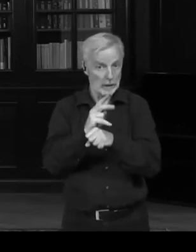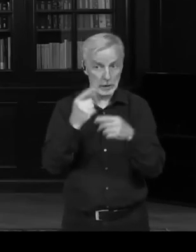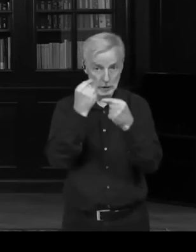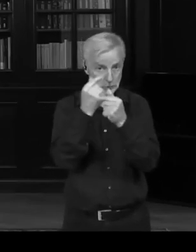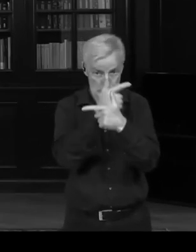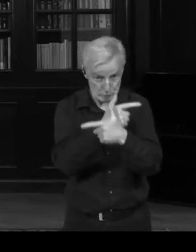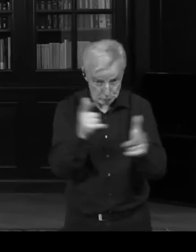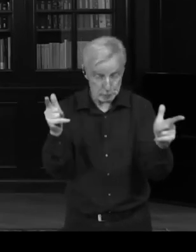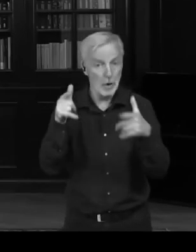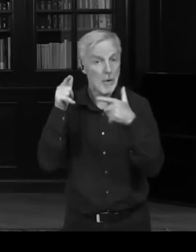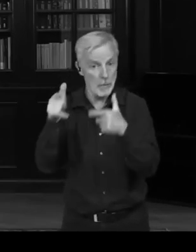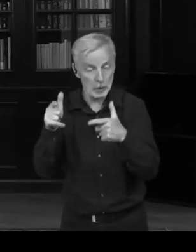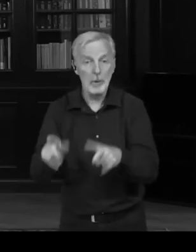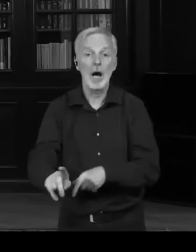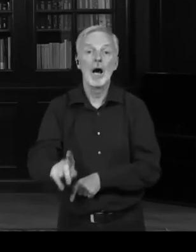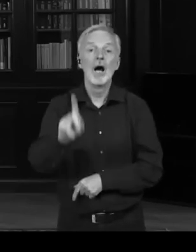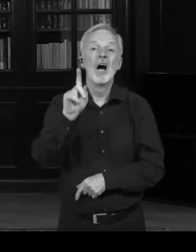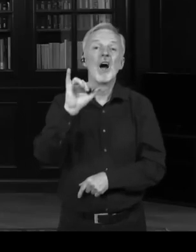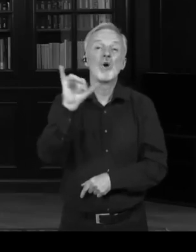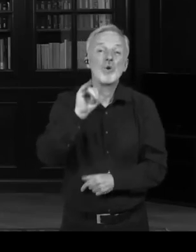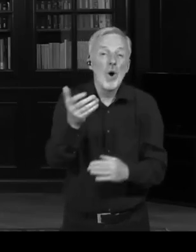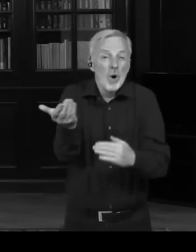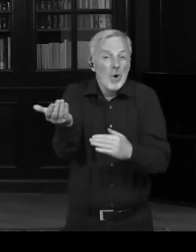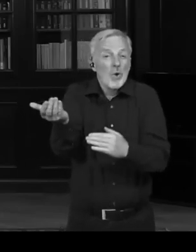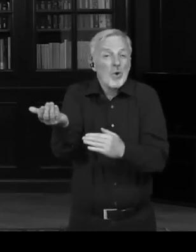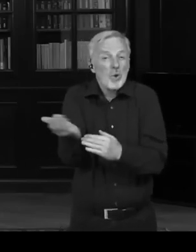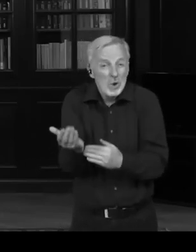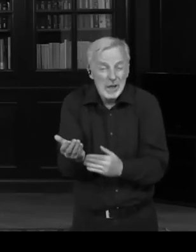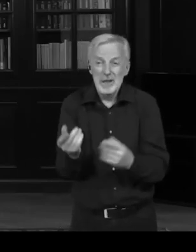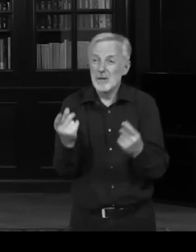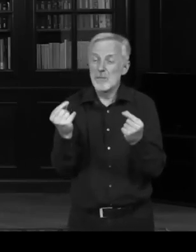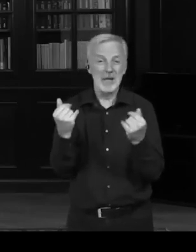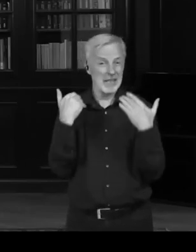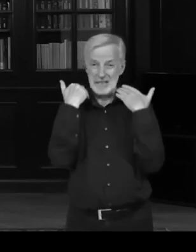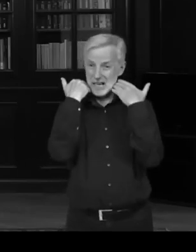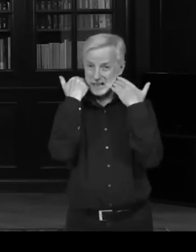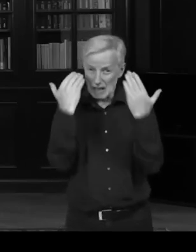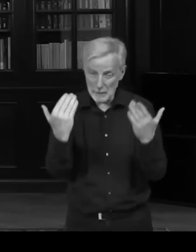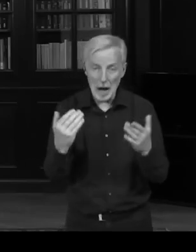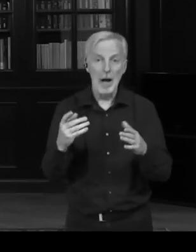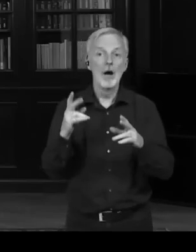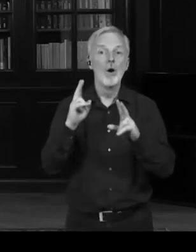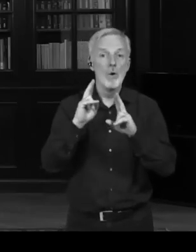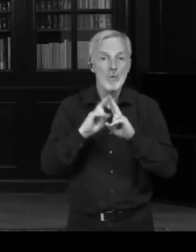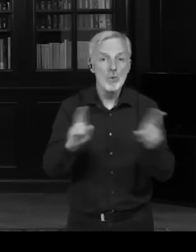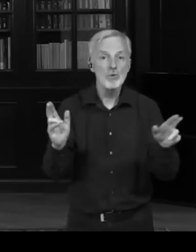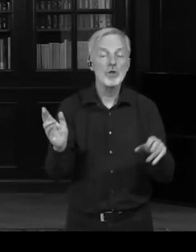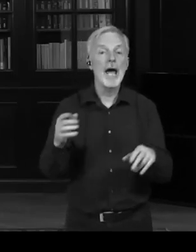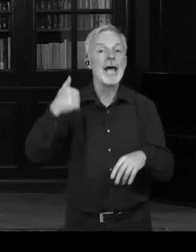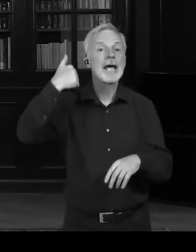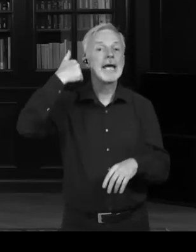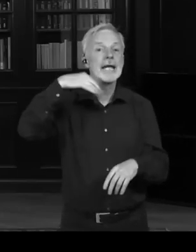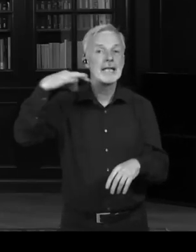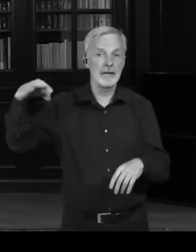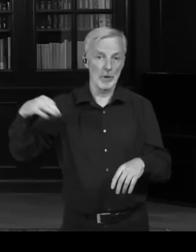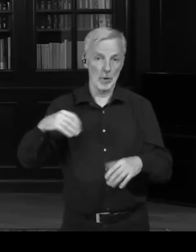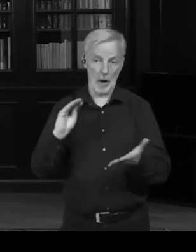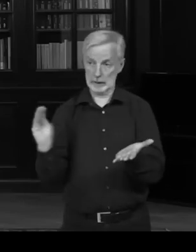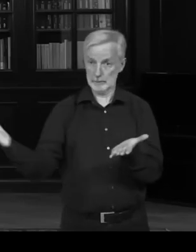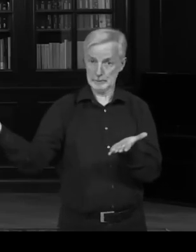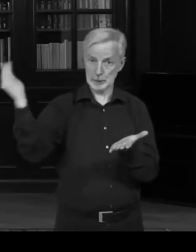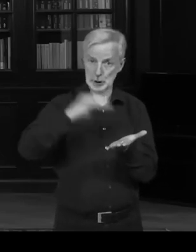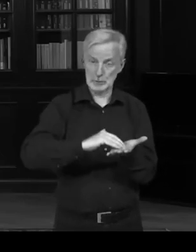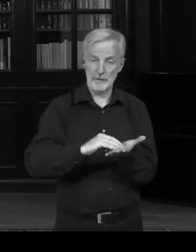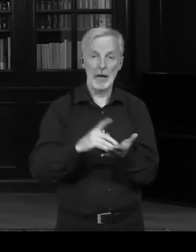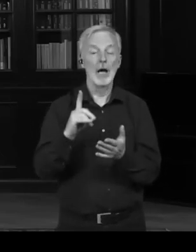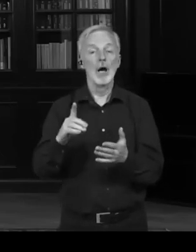ty problémy prostě budou vznikat nadále a oni je nebudou stílat řešit, protože udělat průser umí každej debil, ale napravit ho to už je nadlidská věc. Nechte to